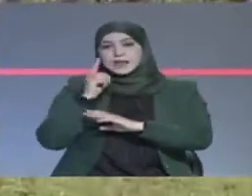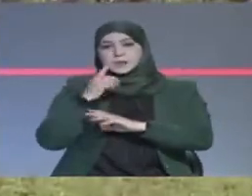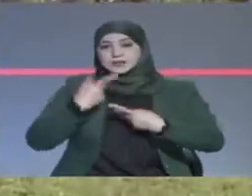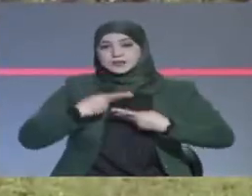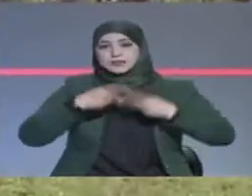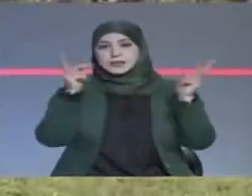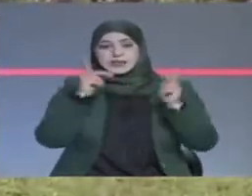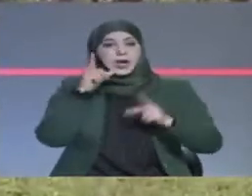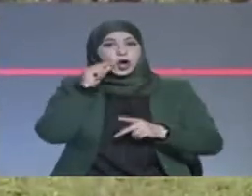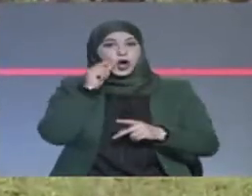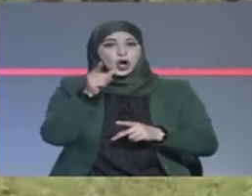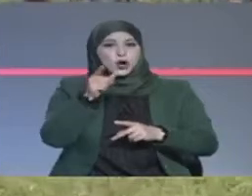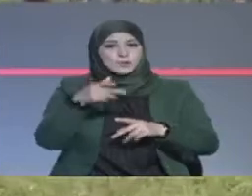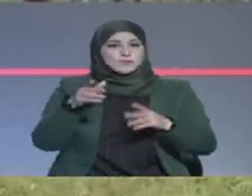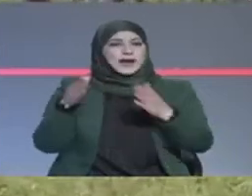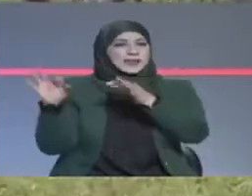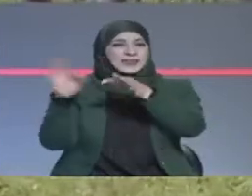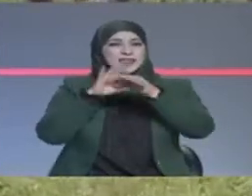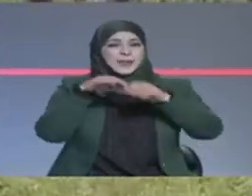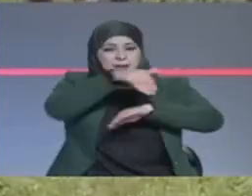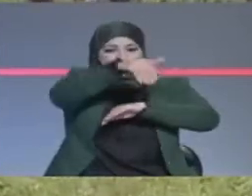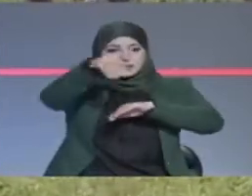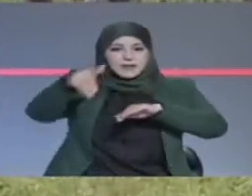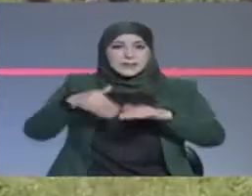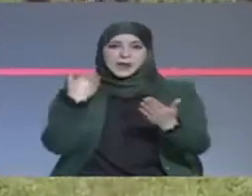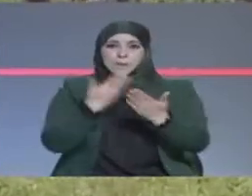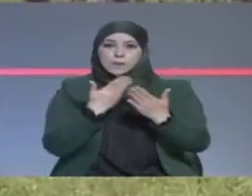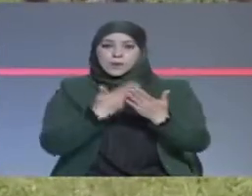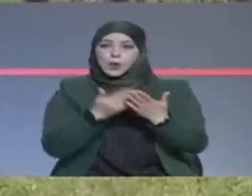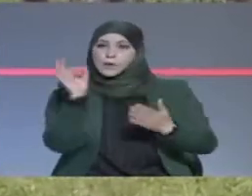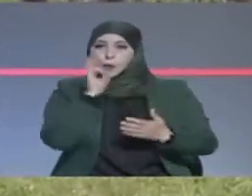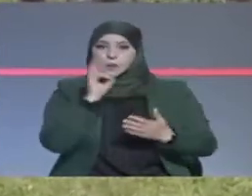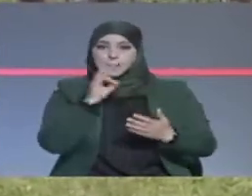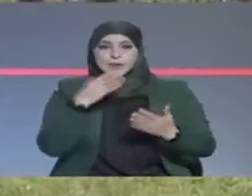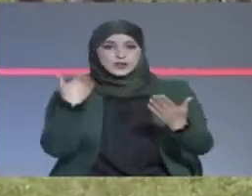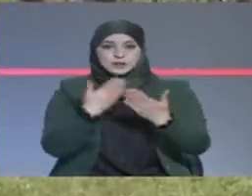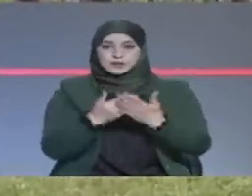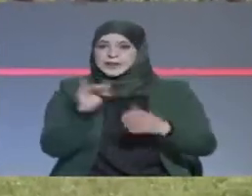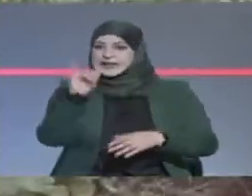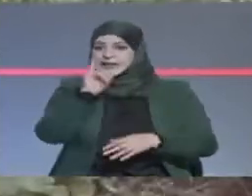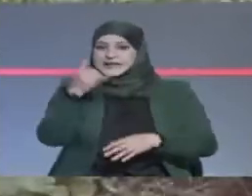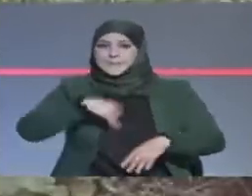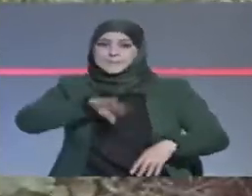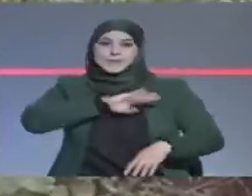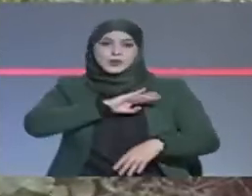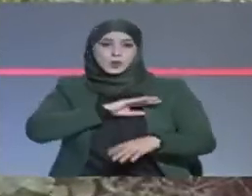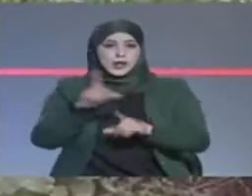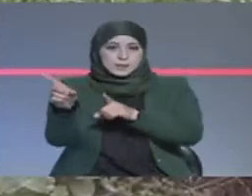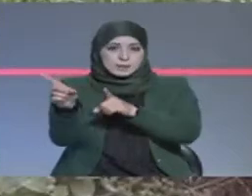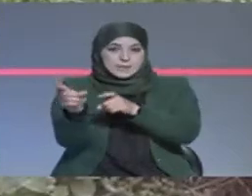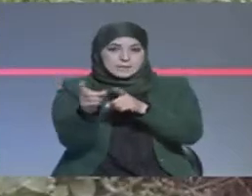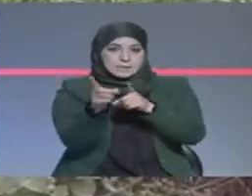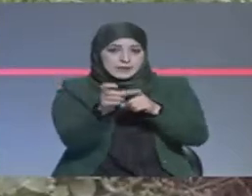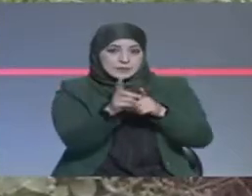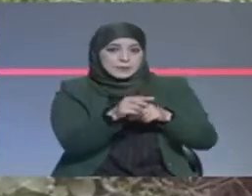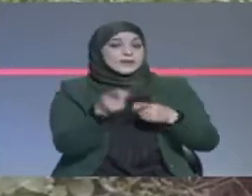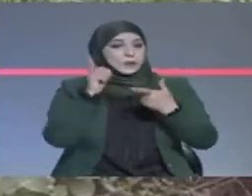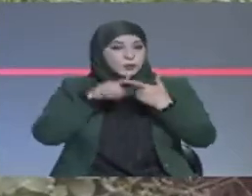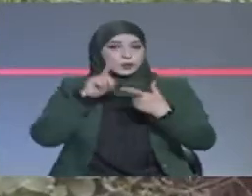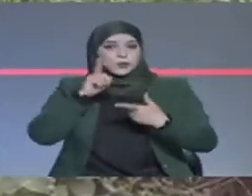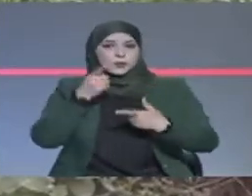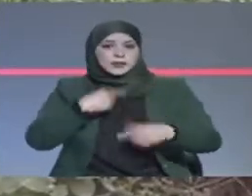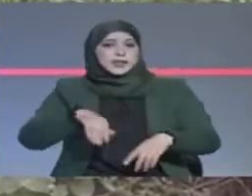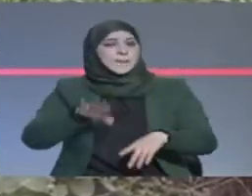المتحدث باسم المحمية قائلا إنه لا وجود لدلائل إلى الآن عما يقف وراء الهجوم كما لم تعلن أي جهة